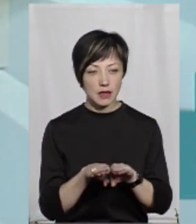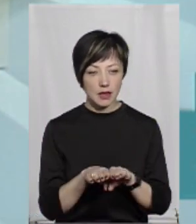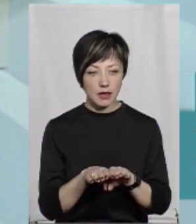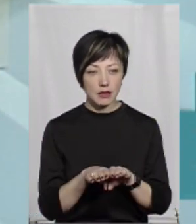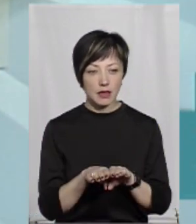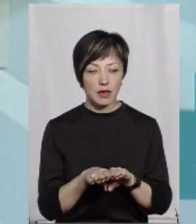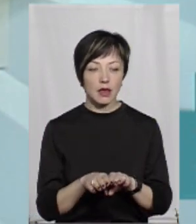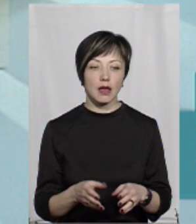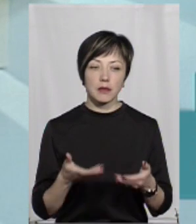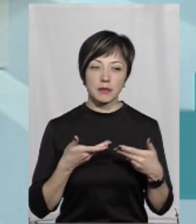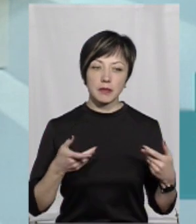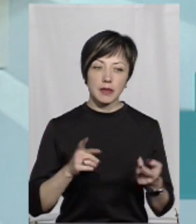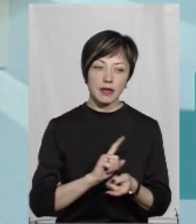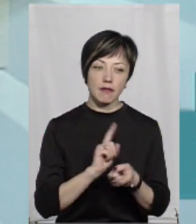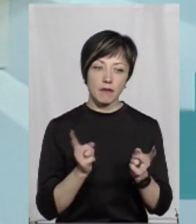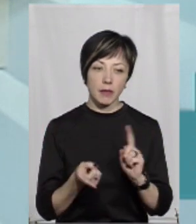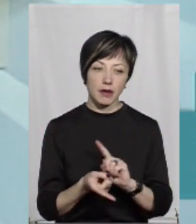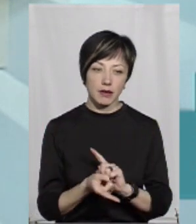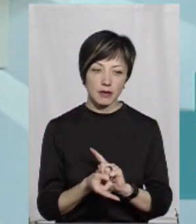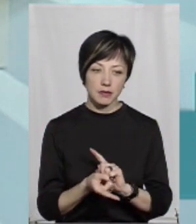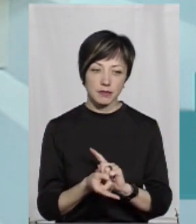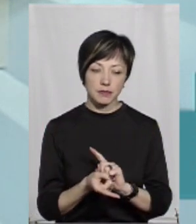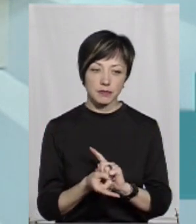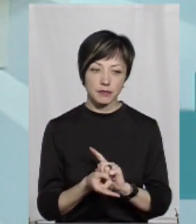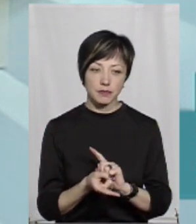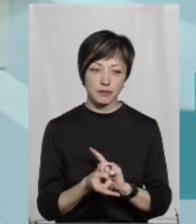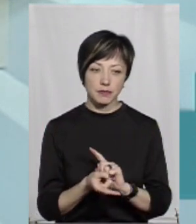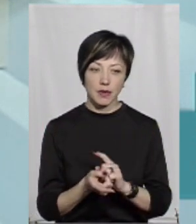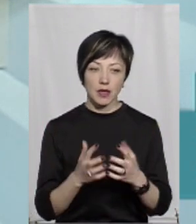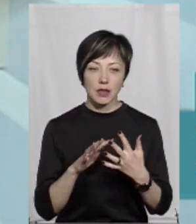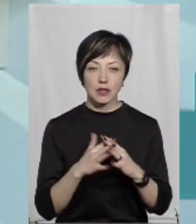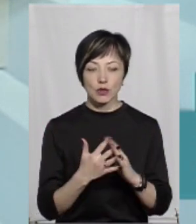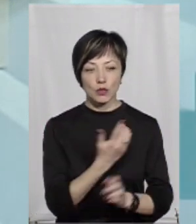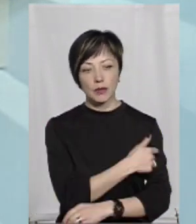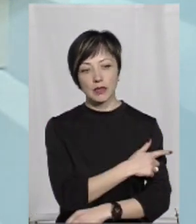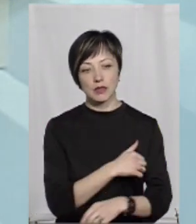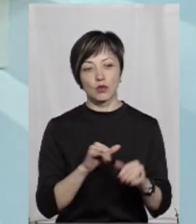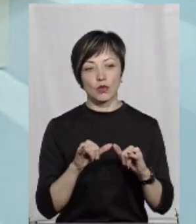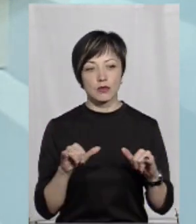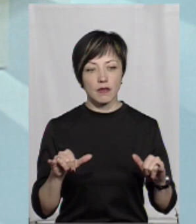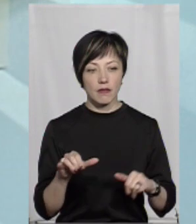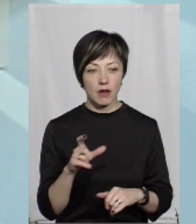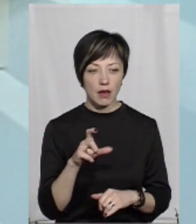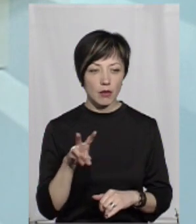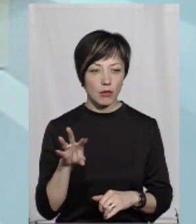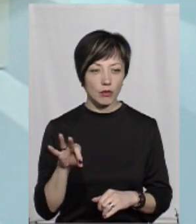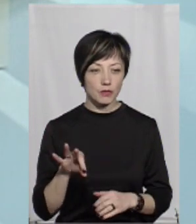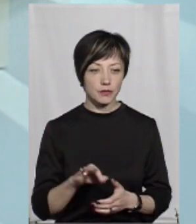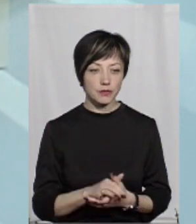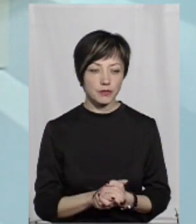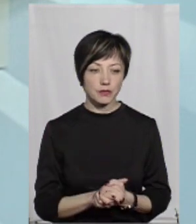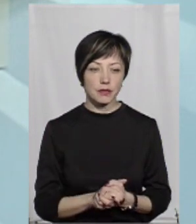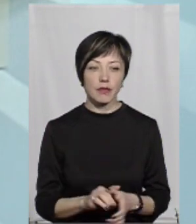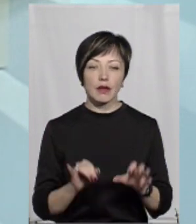скажуть, що ми наоборот. Навпаки, сільську медицину розвиваємо. Є